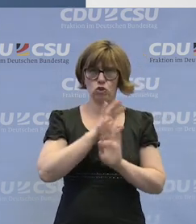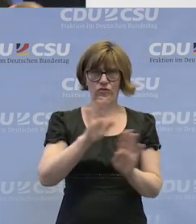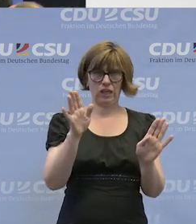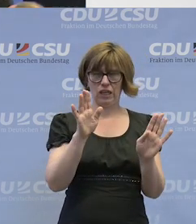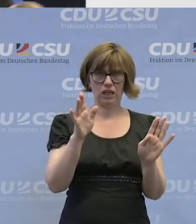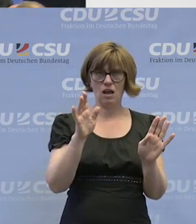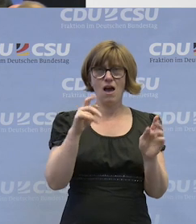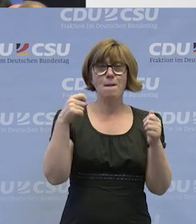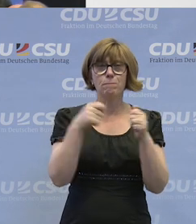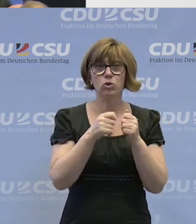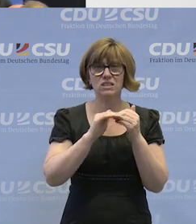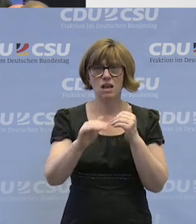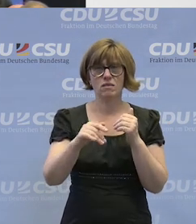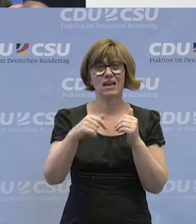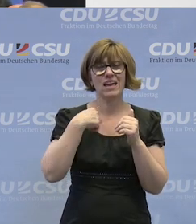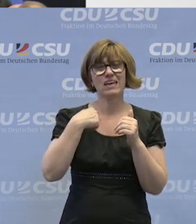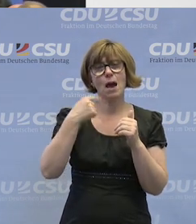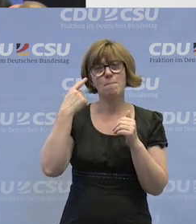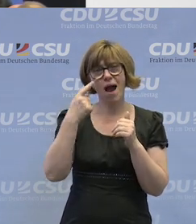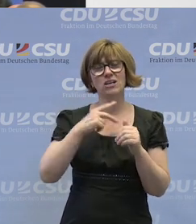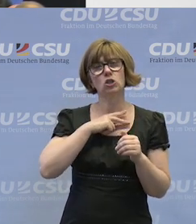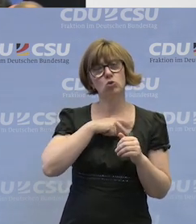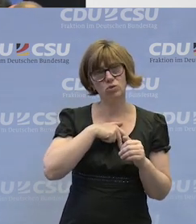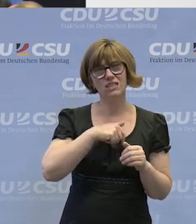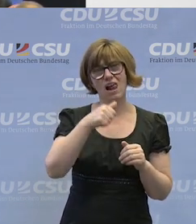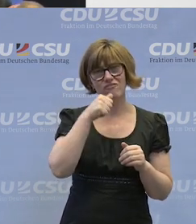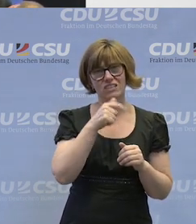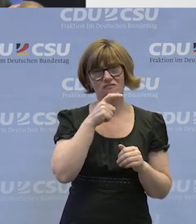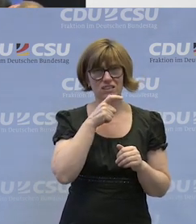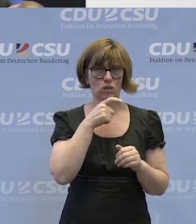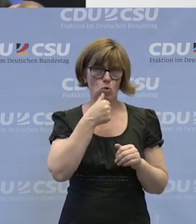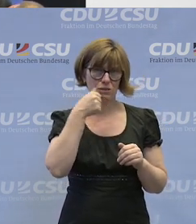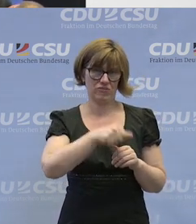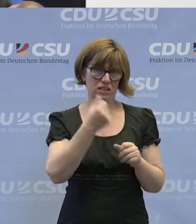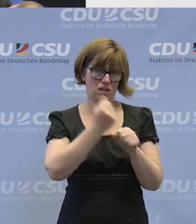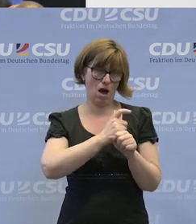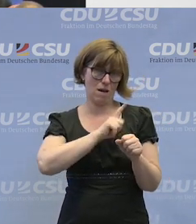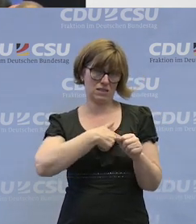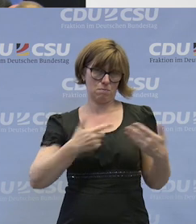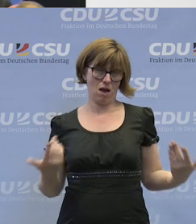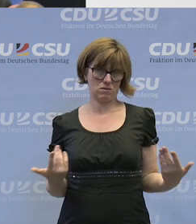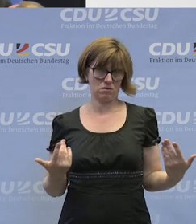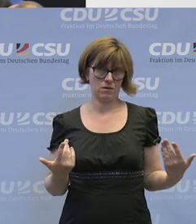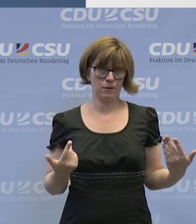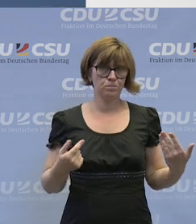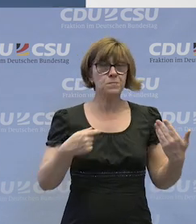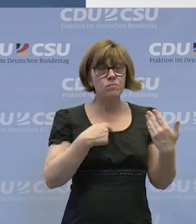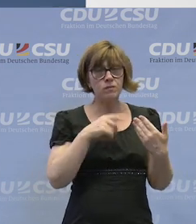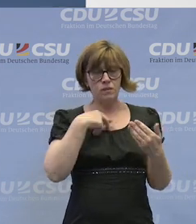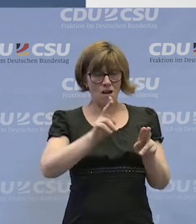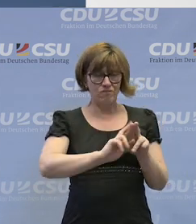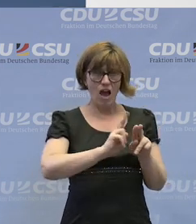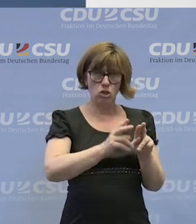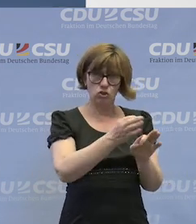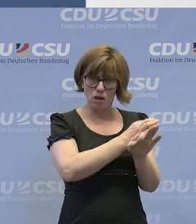alle Bundesländer hier berücksichtigen. Sozialversicherungspflichtigen Arbeitsplätzen jetzt gerade. Und wir haben die aus den